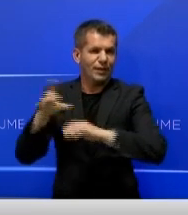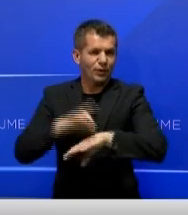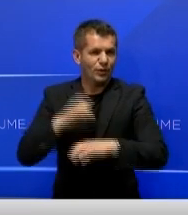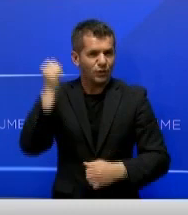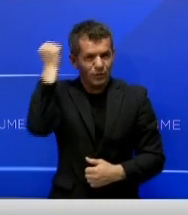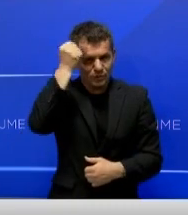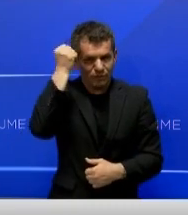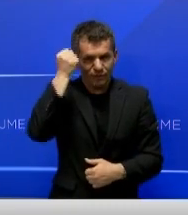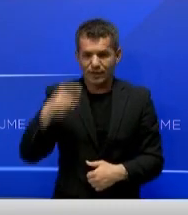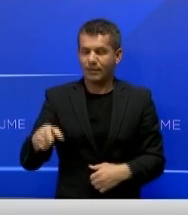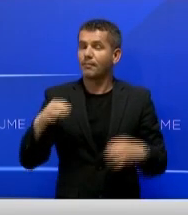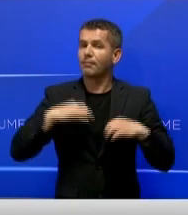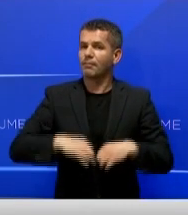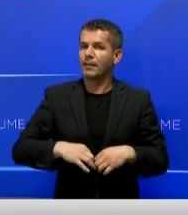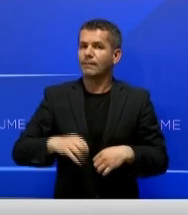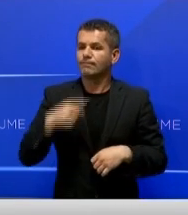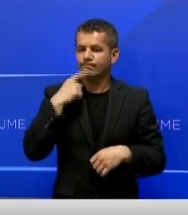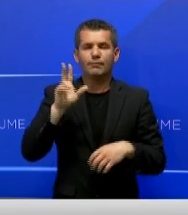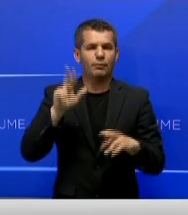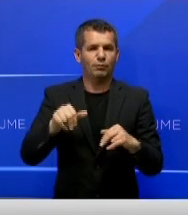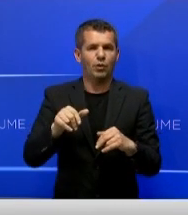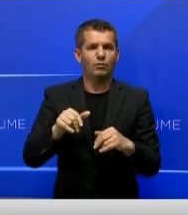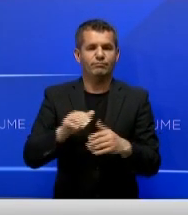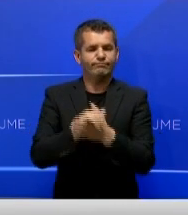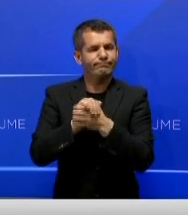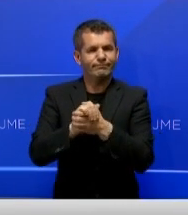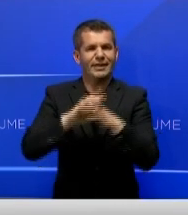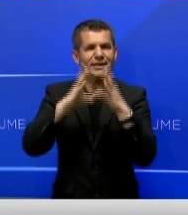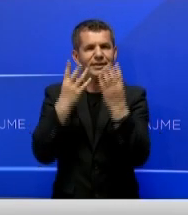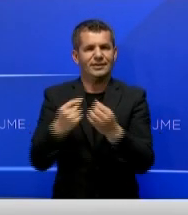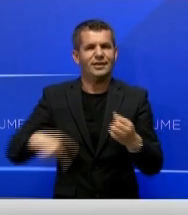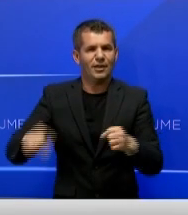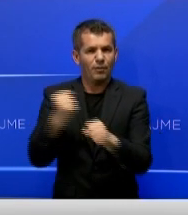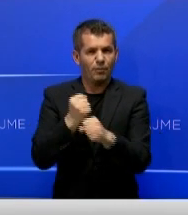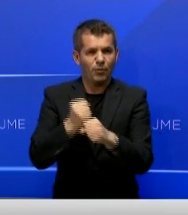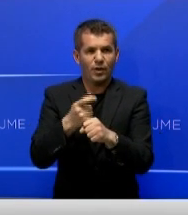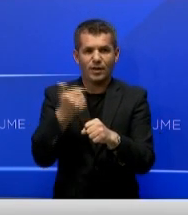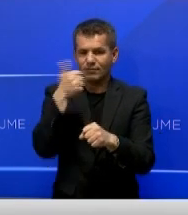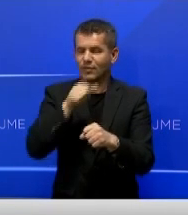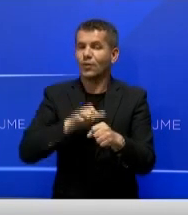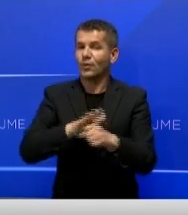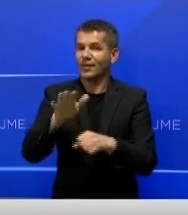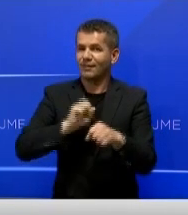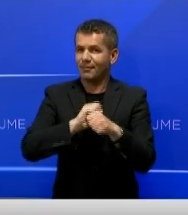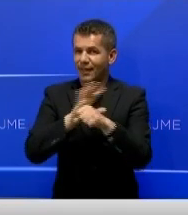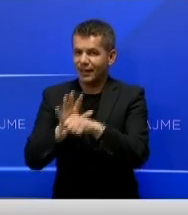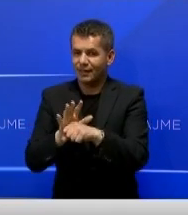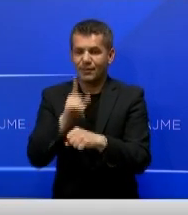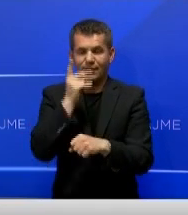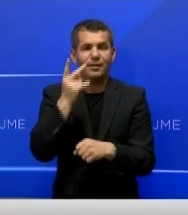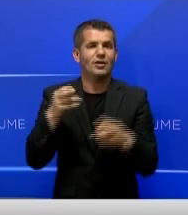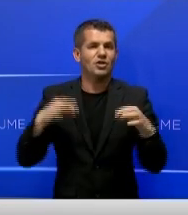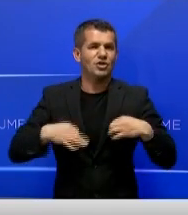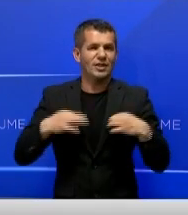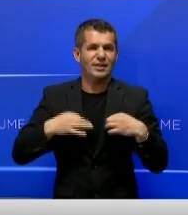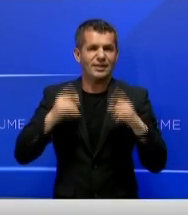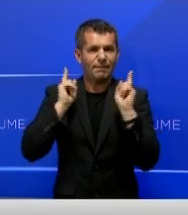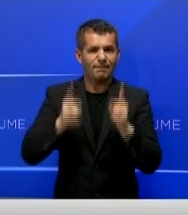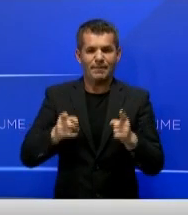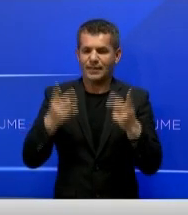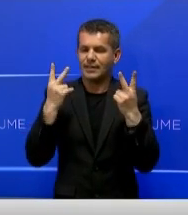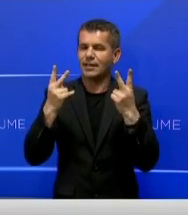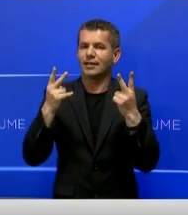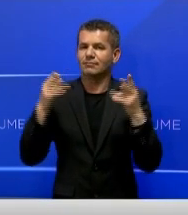Javjosa Osmani ka vlerësuar punën e deritashme të infermjerve në përbalje me pandemin dhe ka potensuar se shëndetësia duhet të ketë